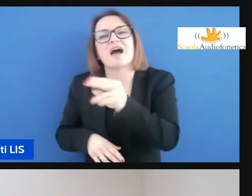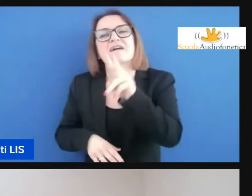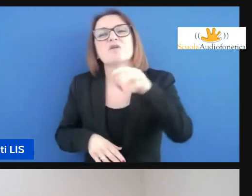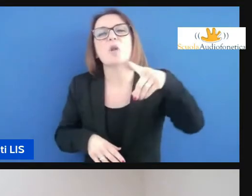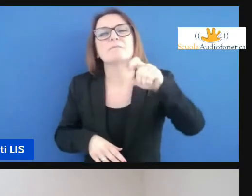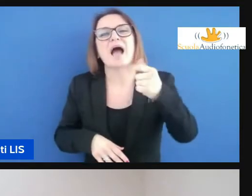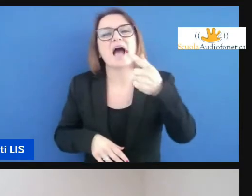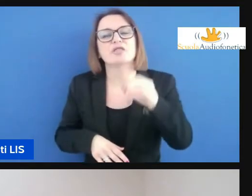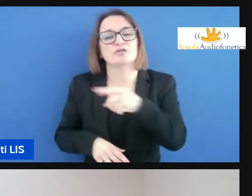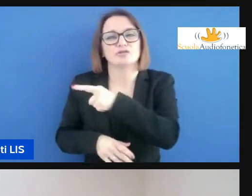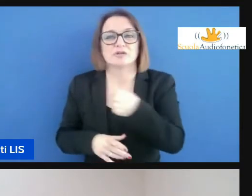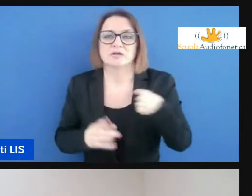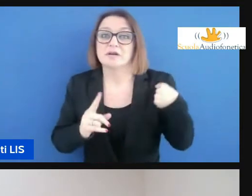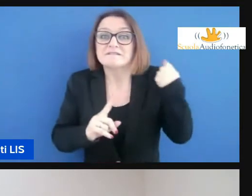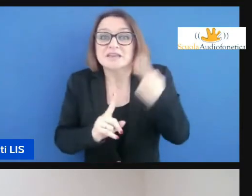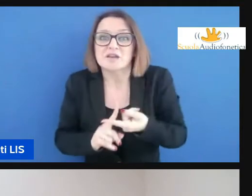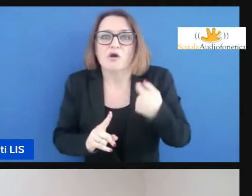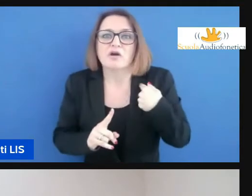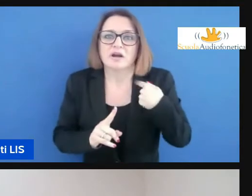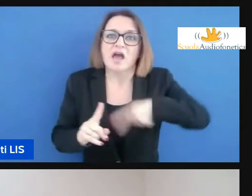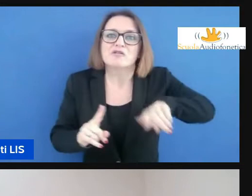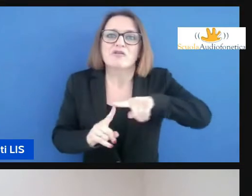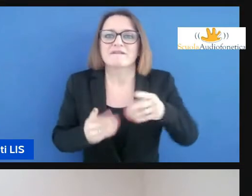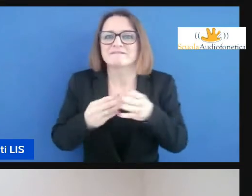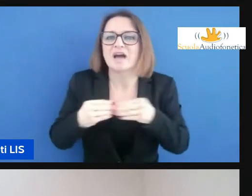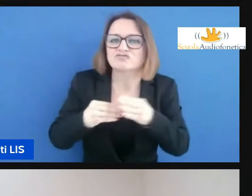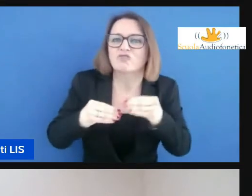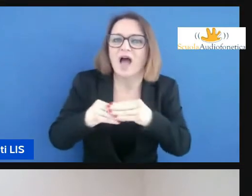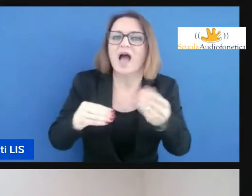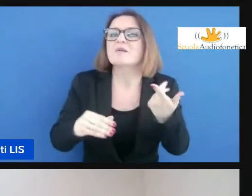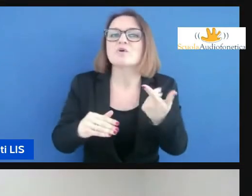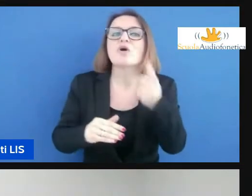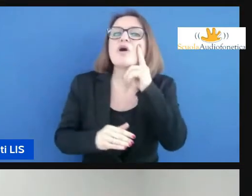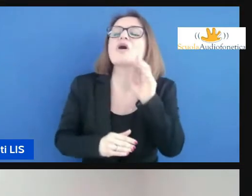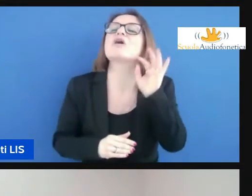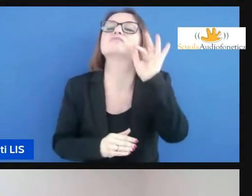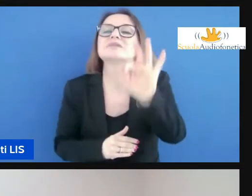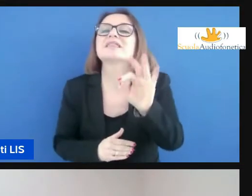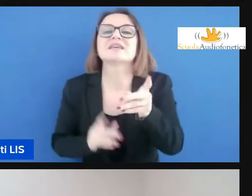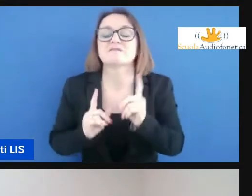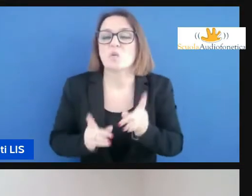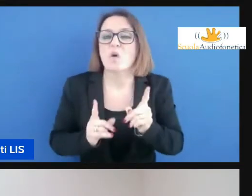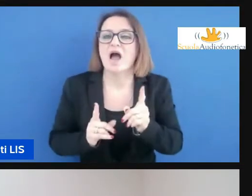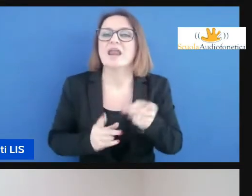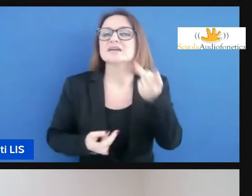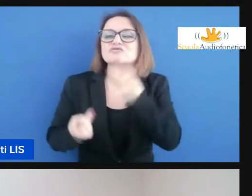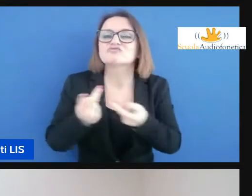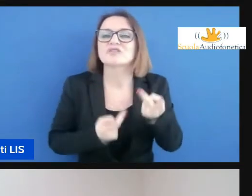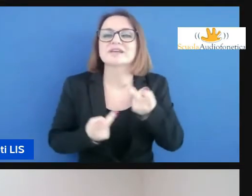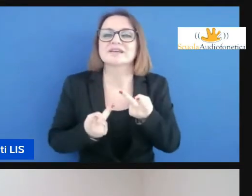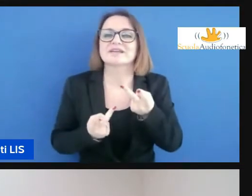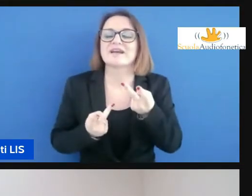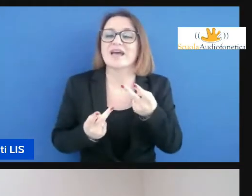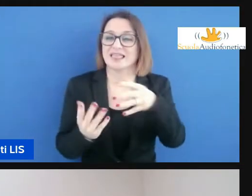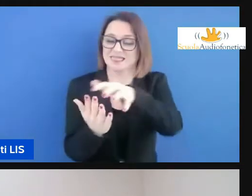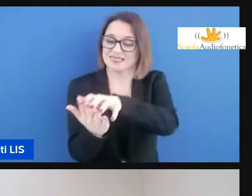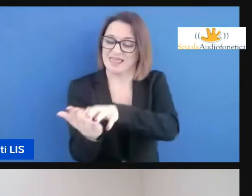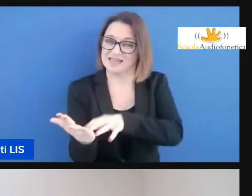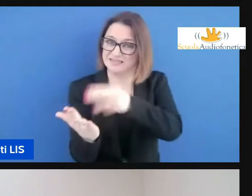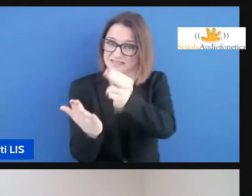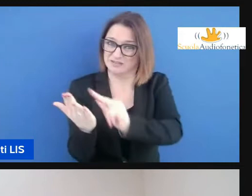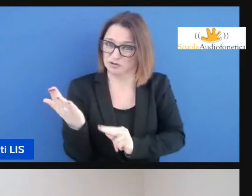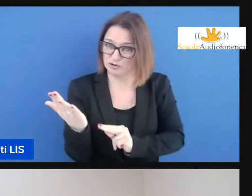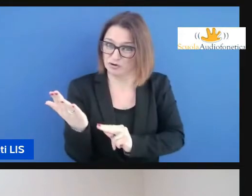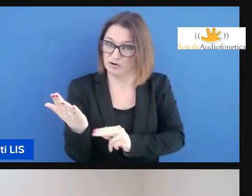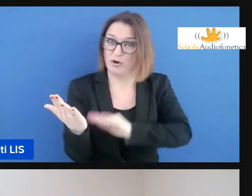svolto proprio per riuscire a far comprendere un testo scritto ai bambini